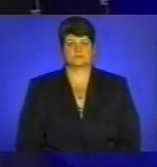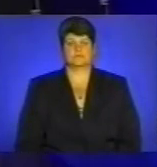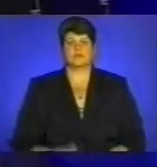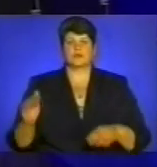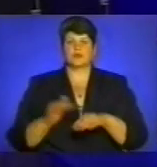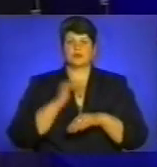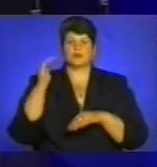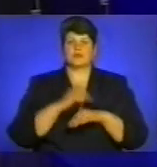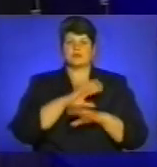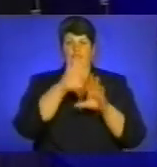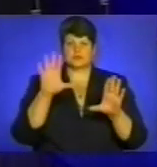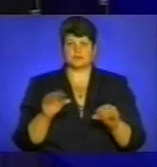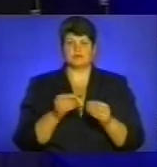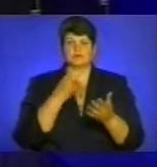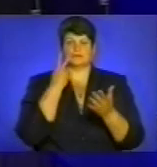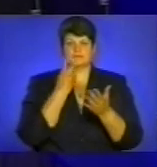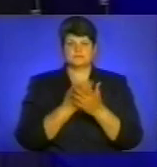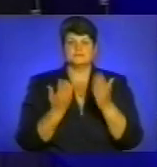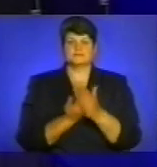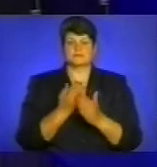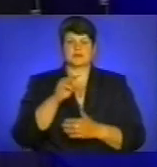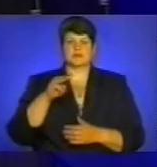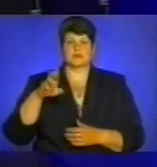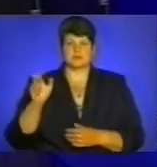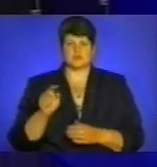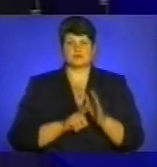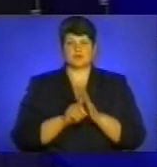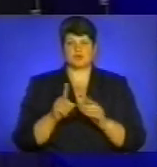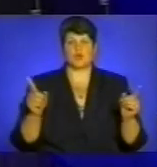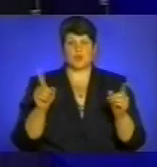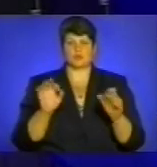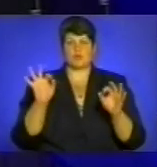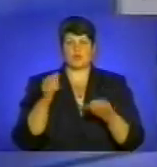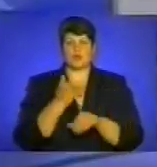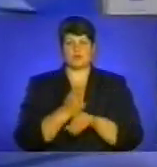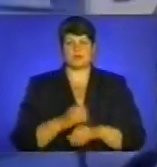Доброго вечора усім, хто зараз з нами. Ви дивитесь «Вісті ТТБ». Спочатку коротко про головне.